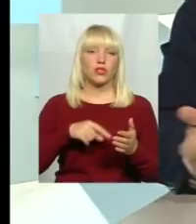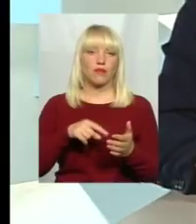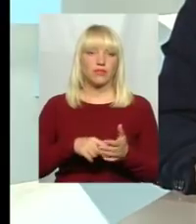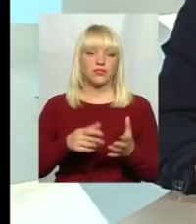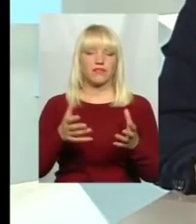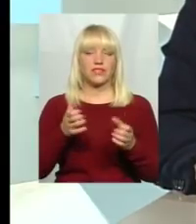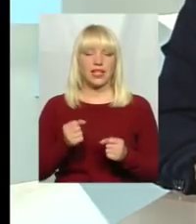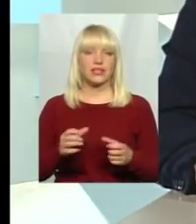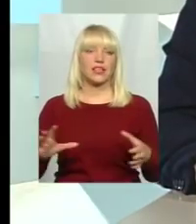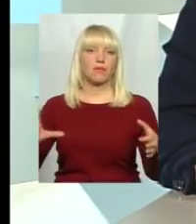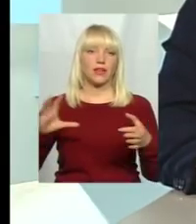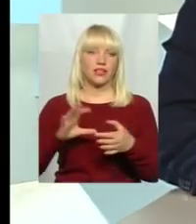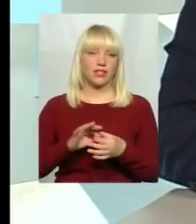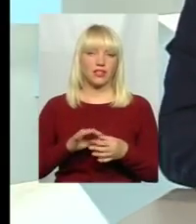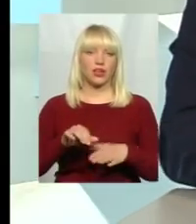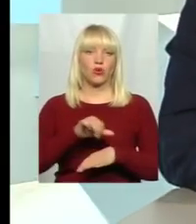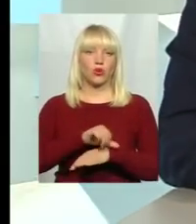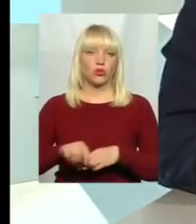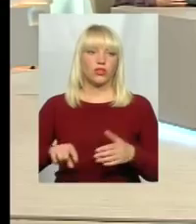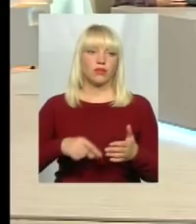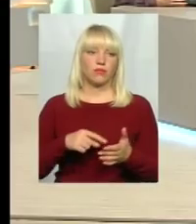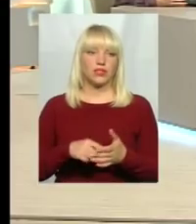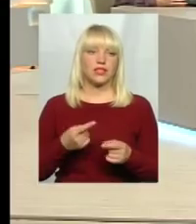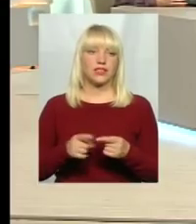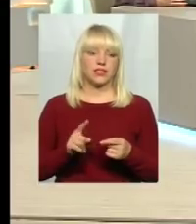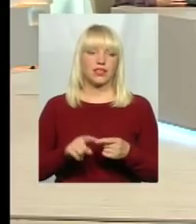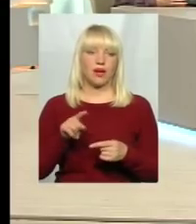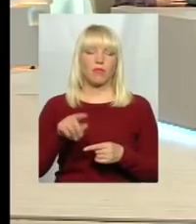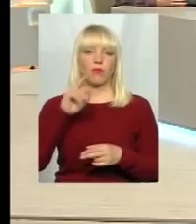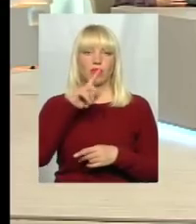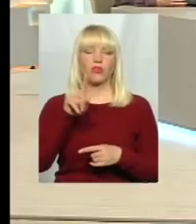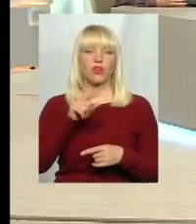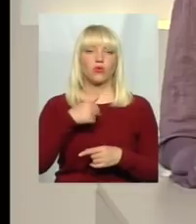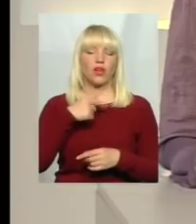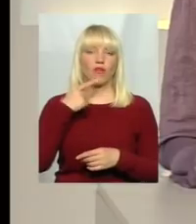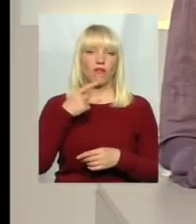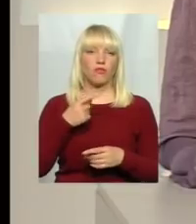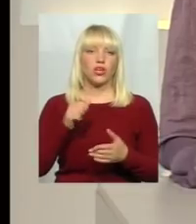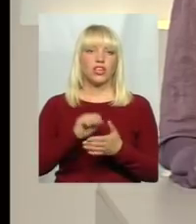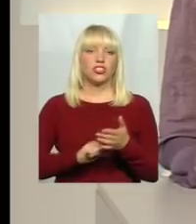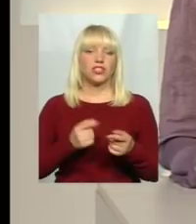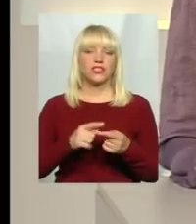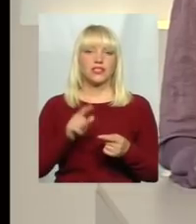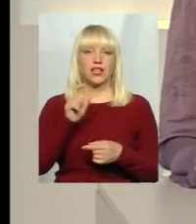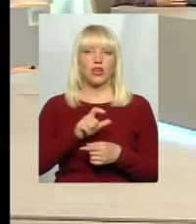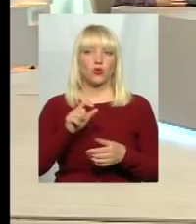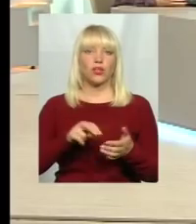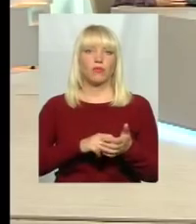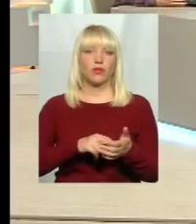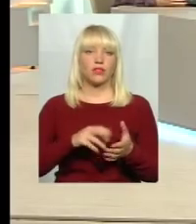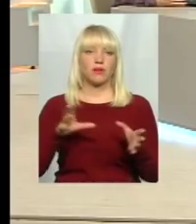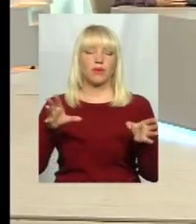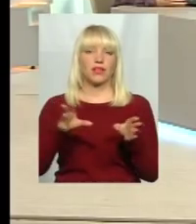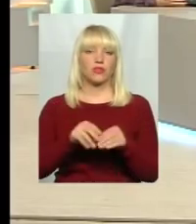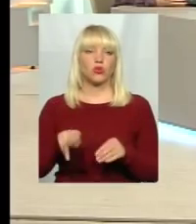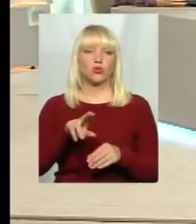розширити кордони міста. розумієте? Тому це є Це є та помилка, за яку я говорю. Тобто саме через це жителі бояться приєднуватись до міста. Вони